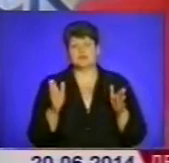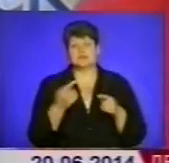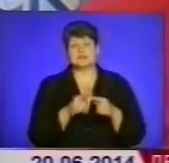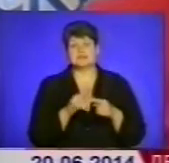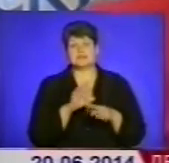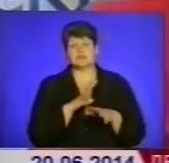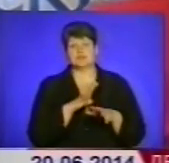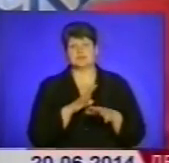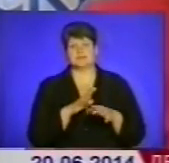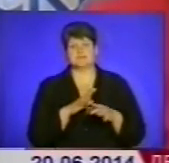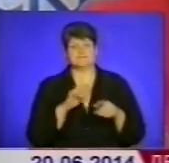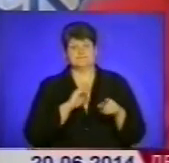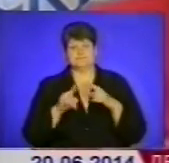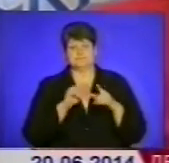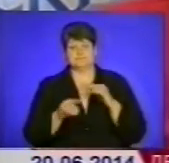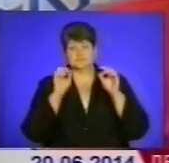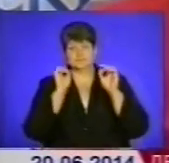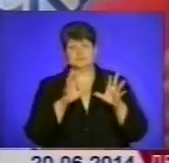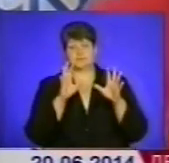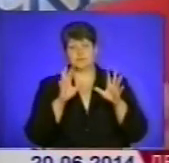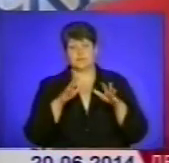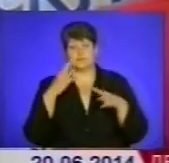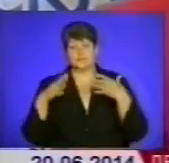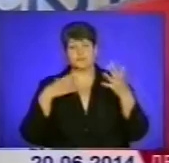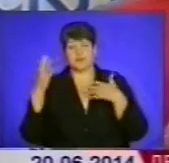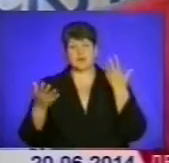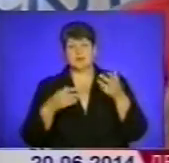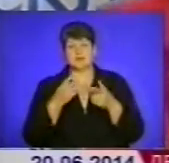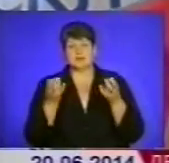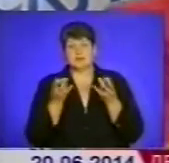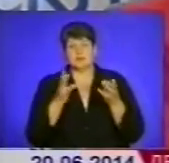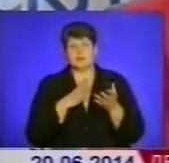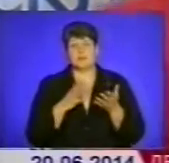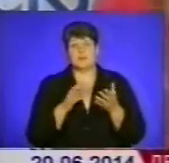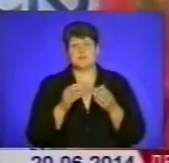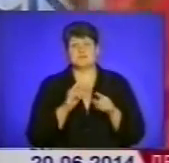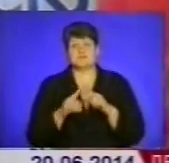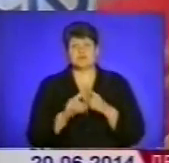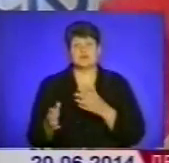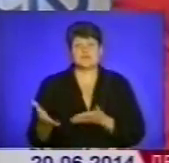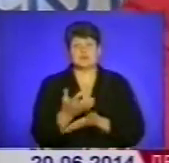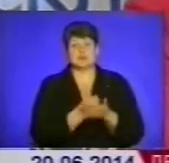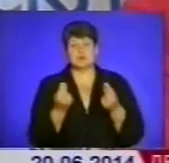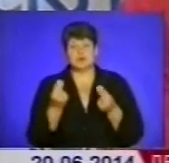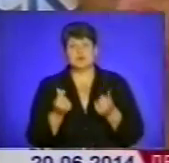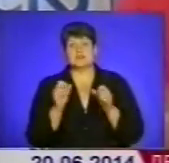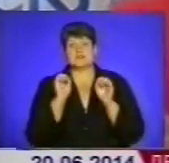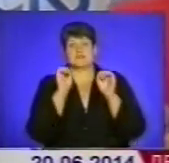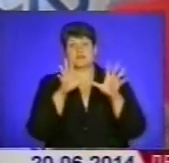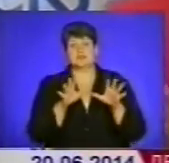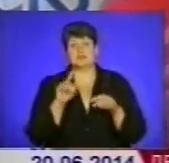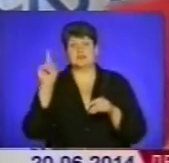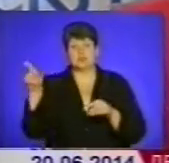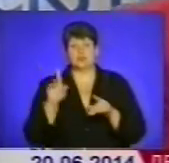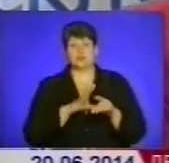були стихійні події. Ви самі бачите, часом треба було зібрати кошти і бігом віддати, бо там те сталося, сталося, так